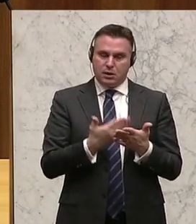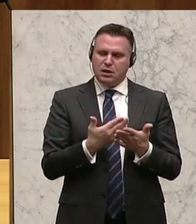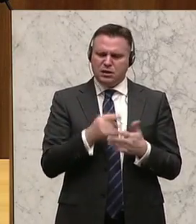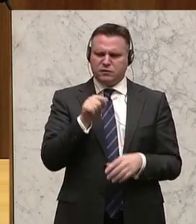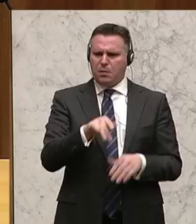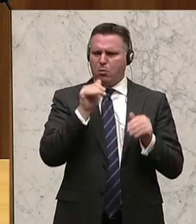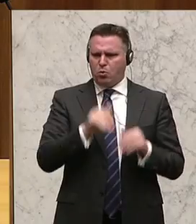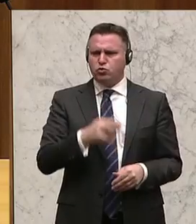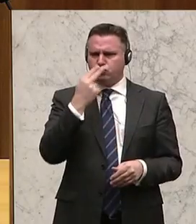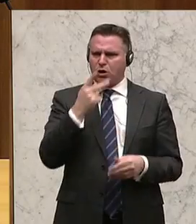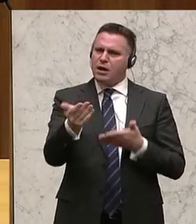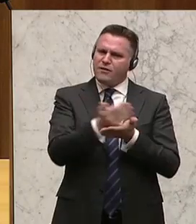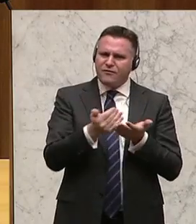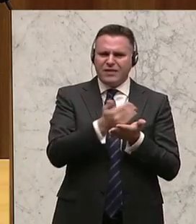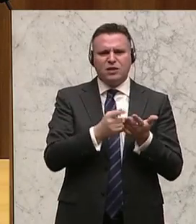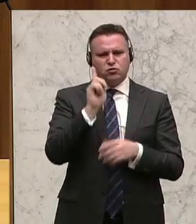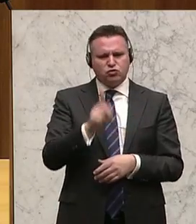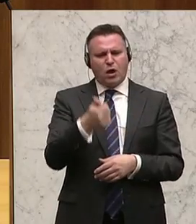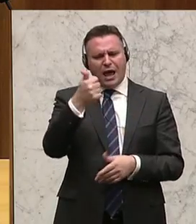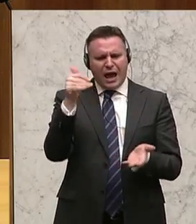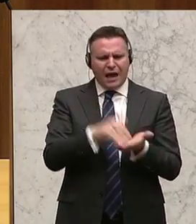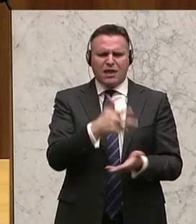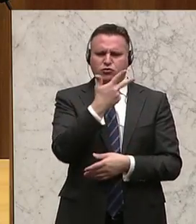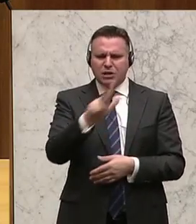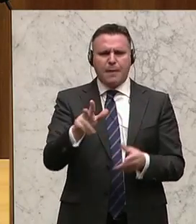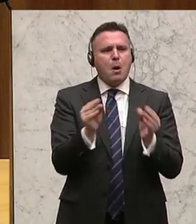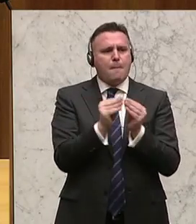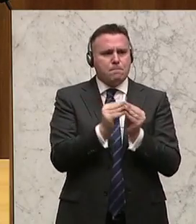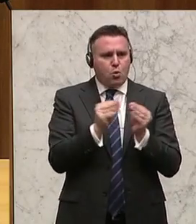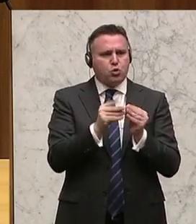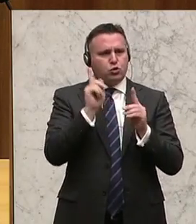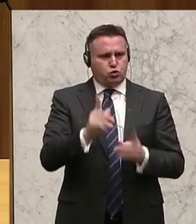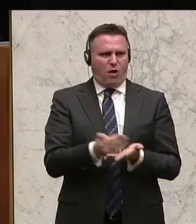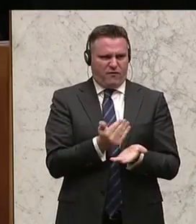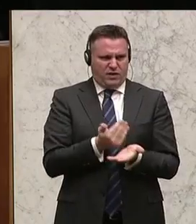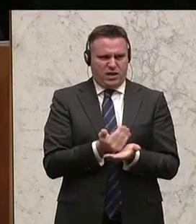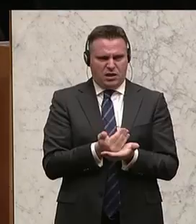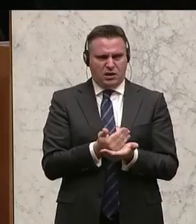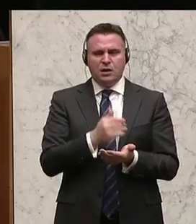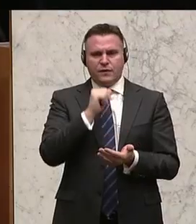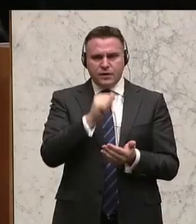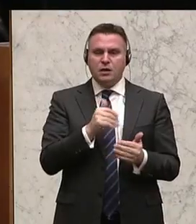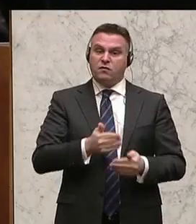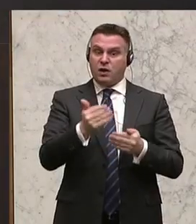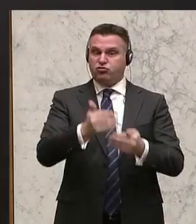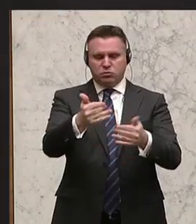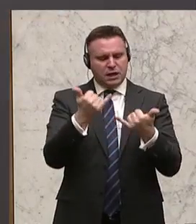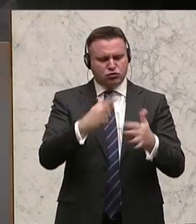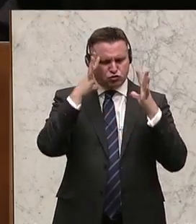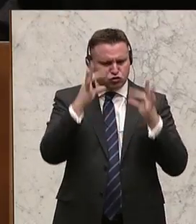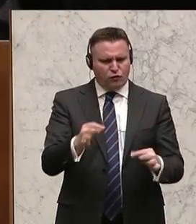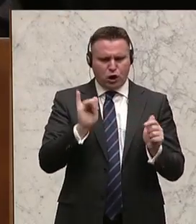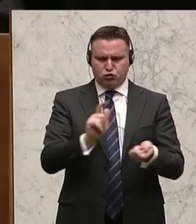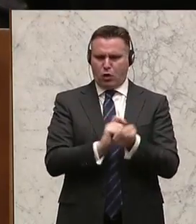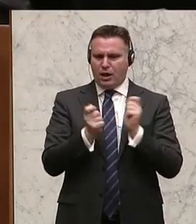zumindest ein Einkommen von zumindest 1.300 brutto im Monat zu garantieren und das nicht weiter zu verschieben, sondern das sofort in Angriff